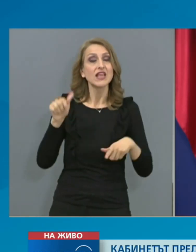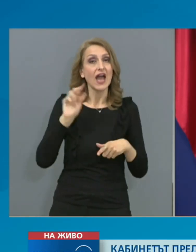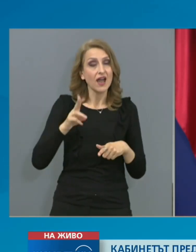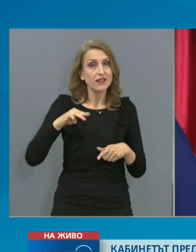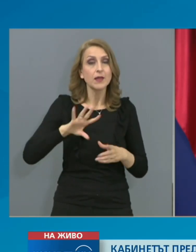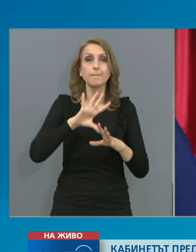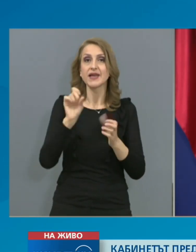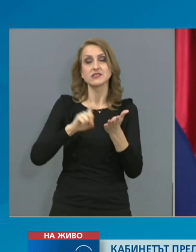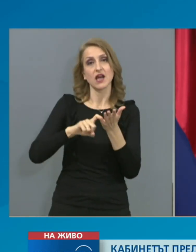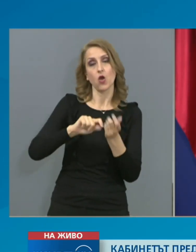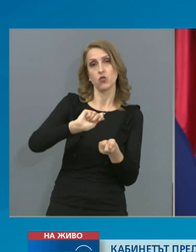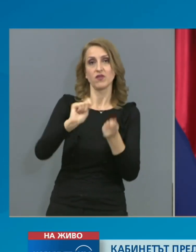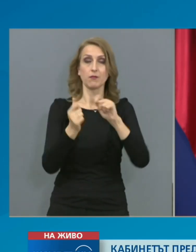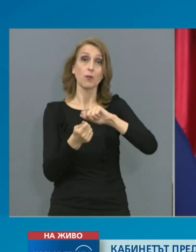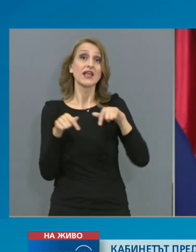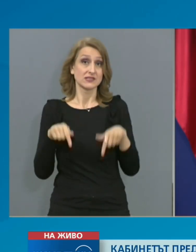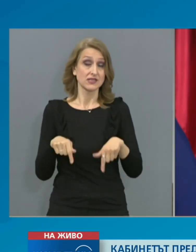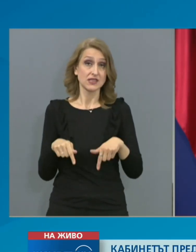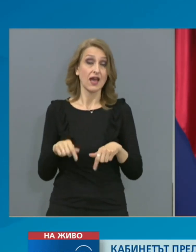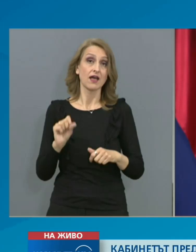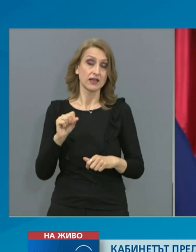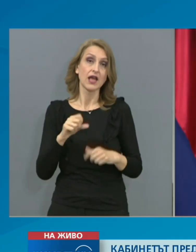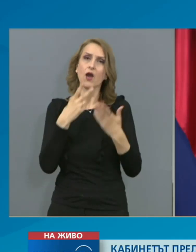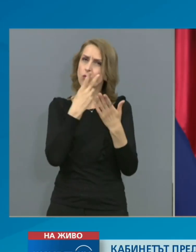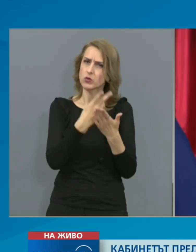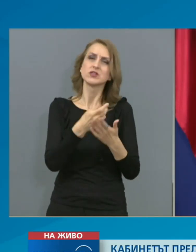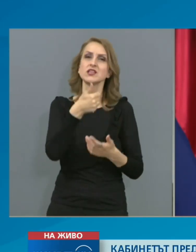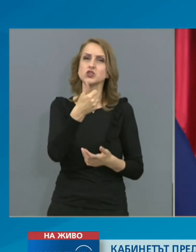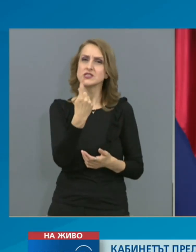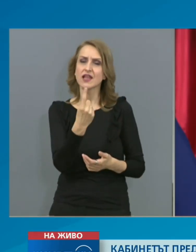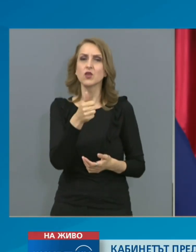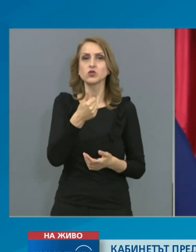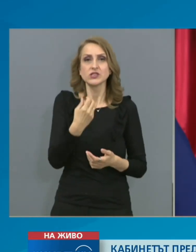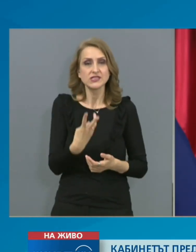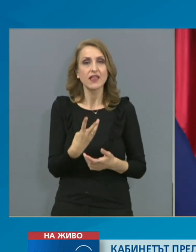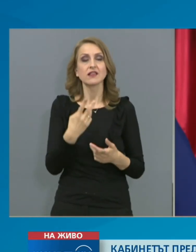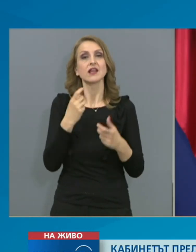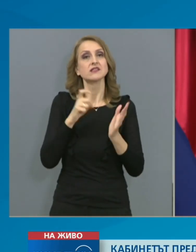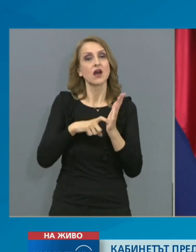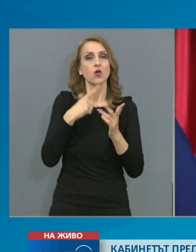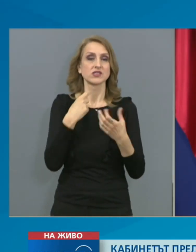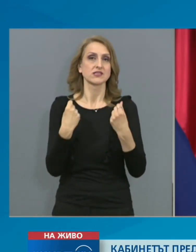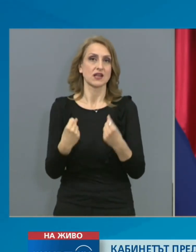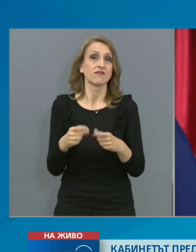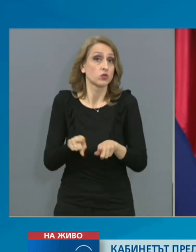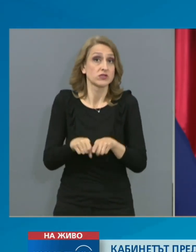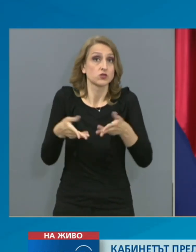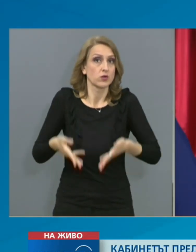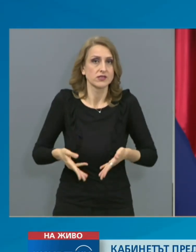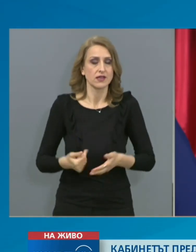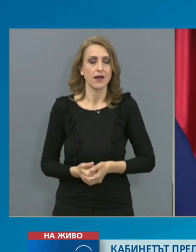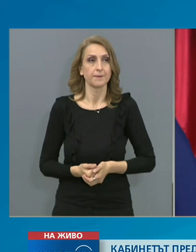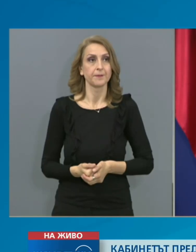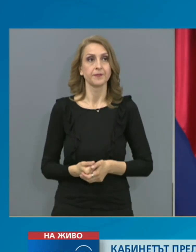са административни актове без законови промени, ако прочетете 61 и 63 на закона за здравето. Извинете, Озан